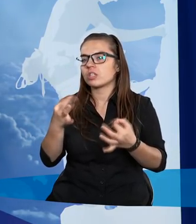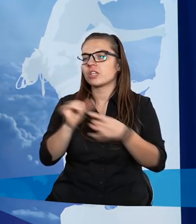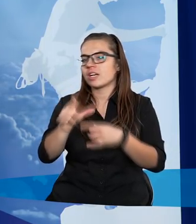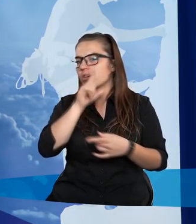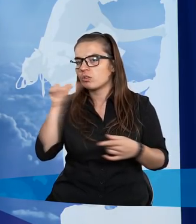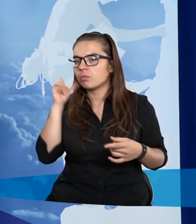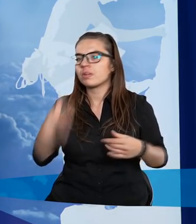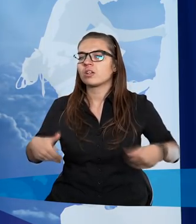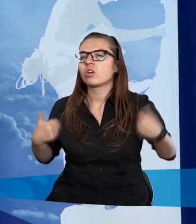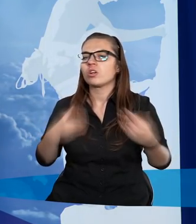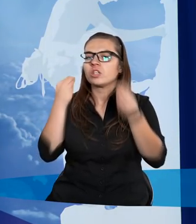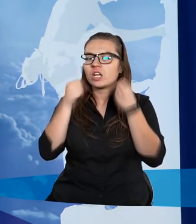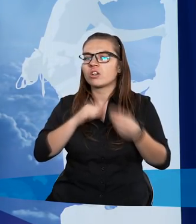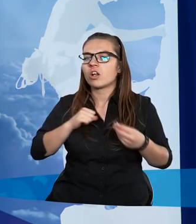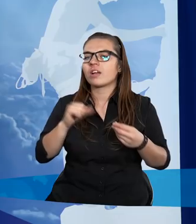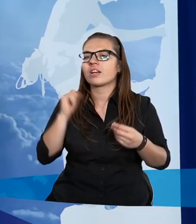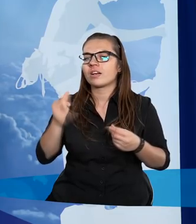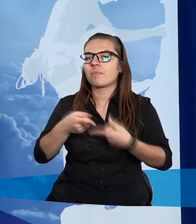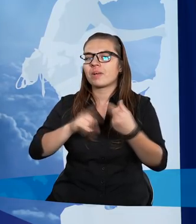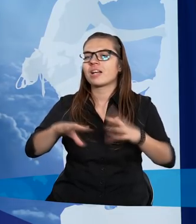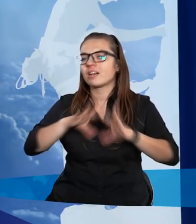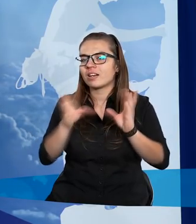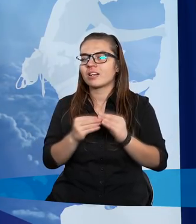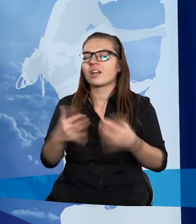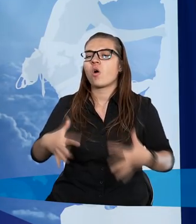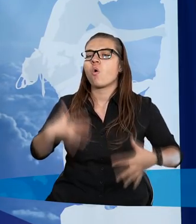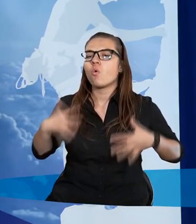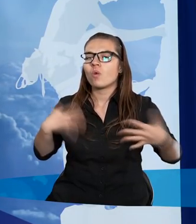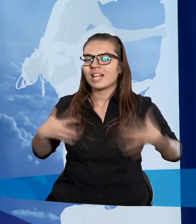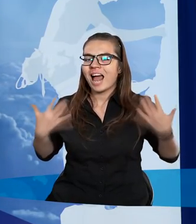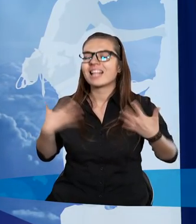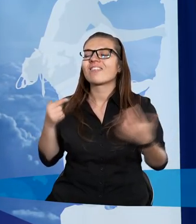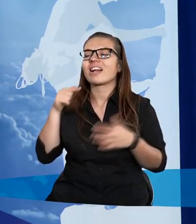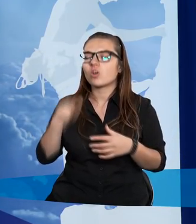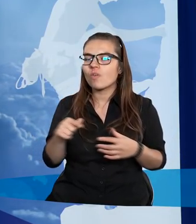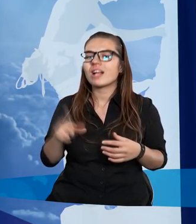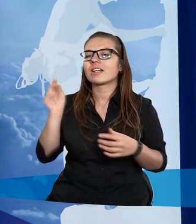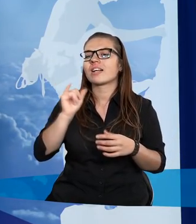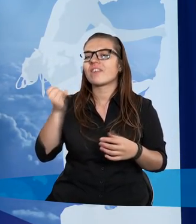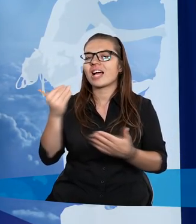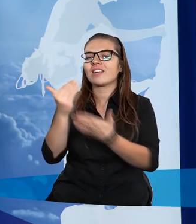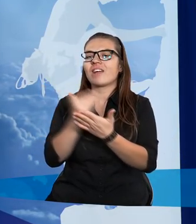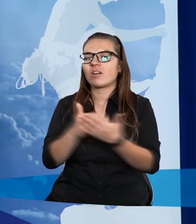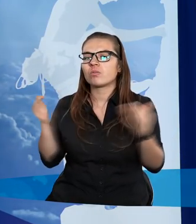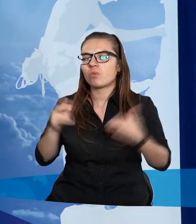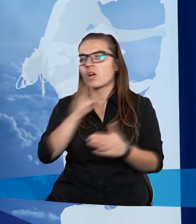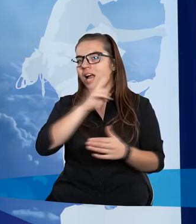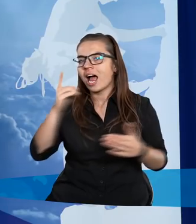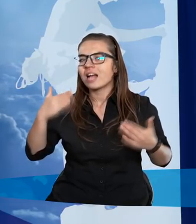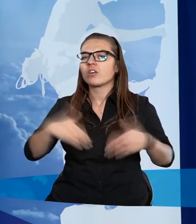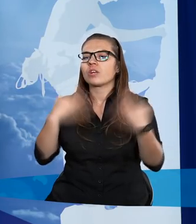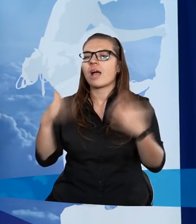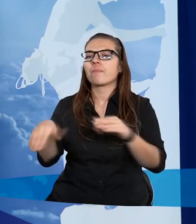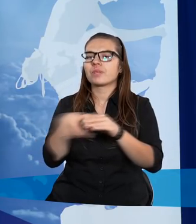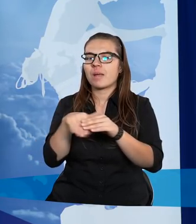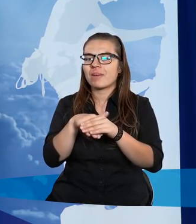ludźmi zdrowymi, cieszącymi się i przede wszystkim usatysfakcjonowani tym, w jakich warunkach możemy każdego dnia